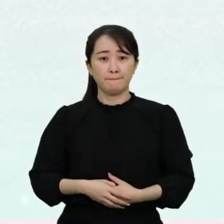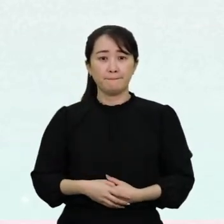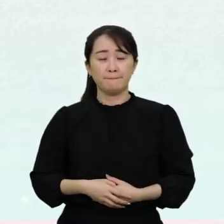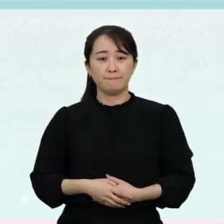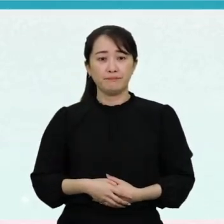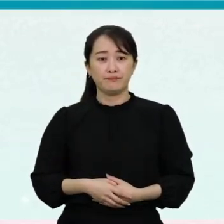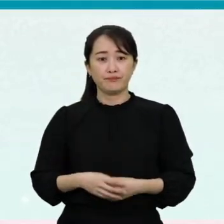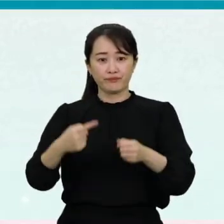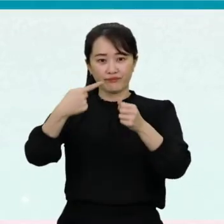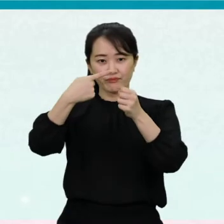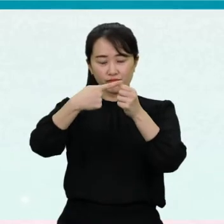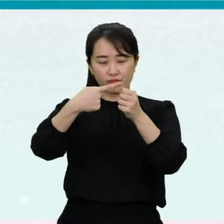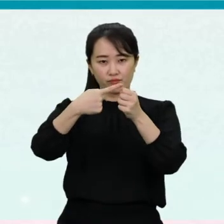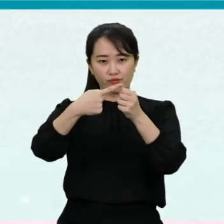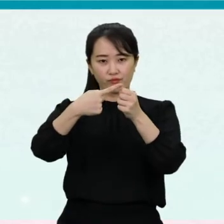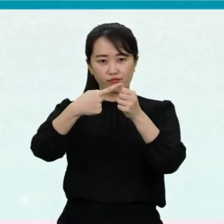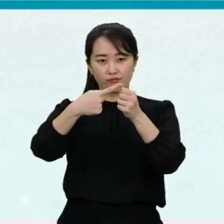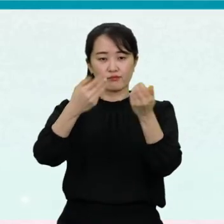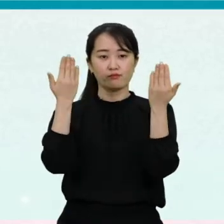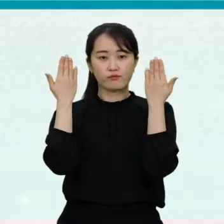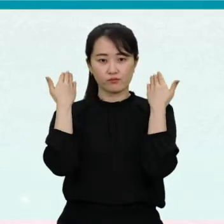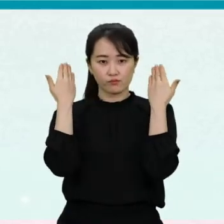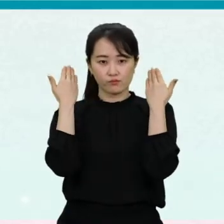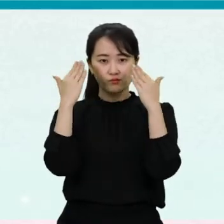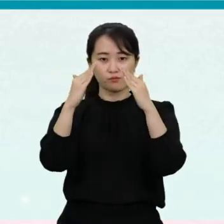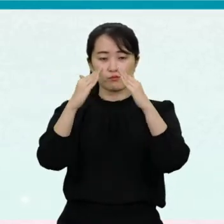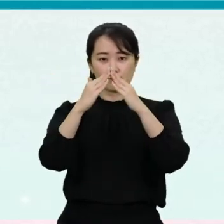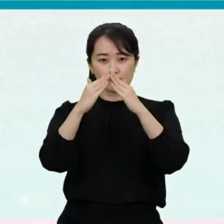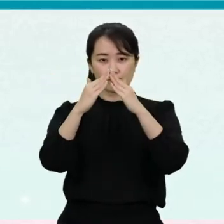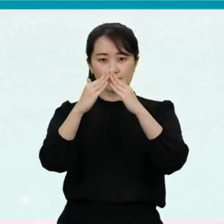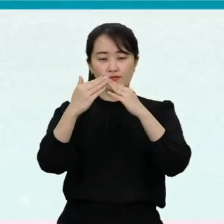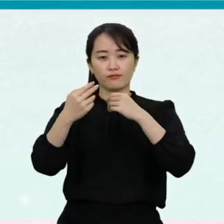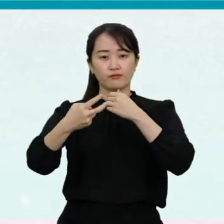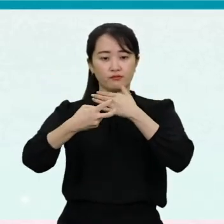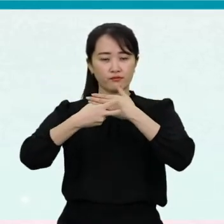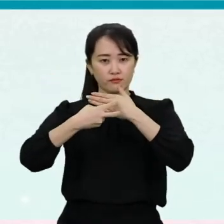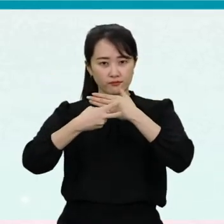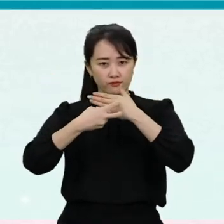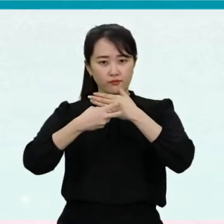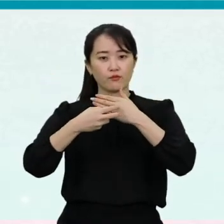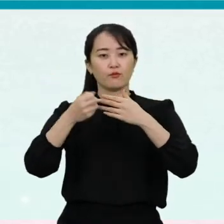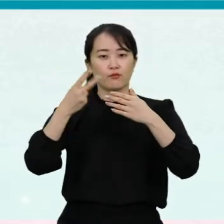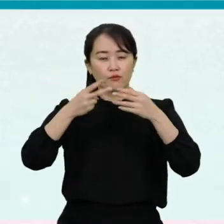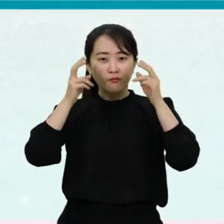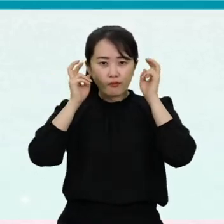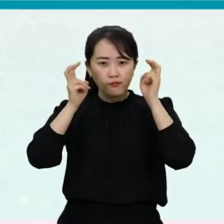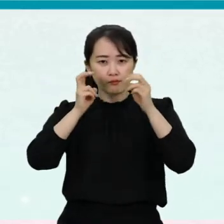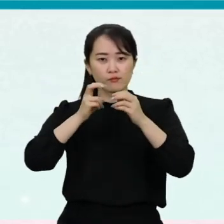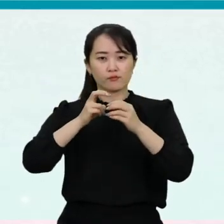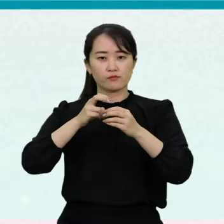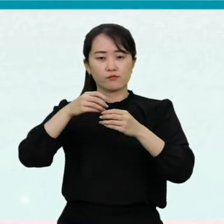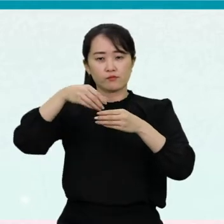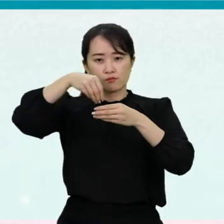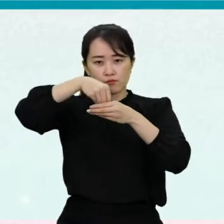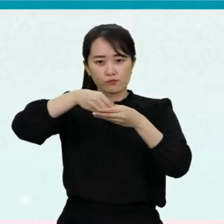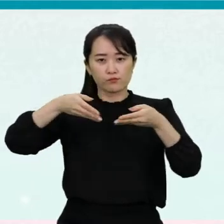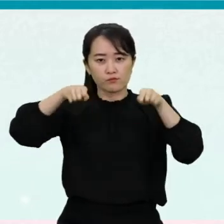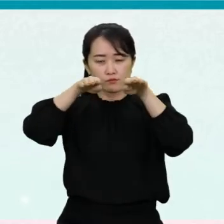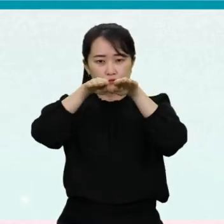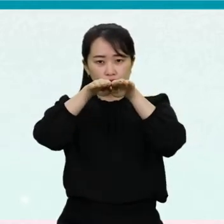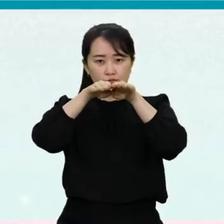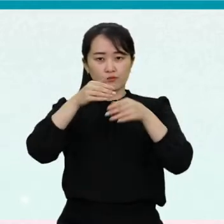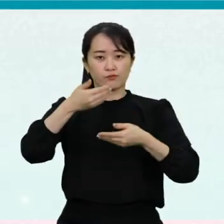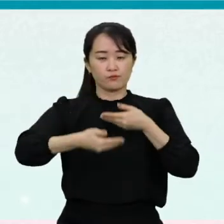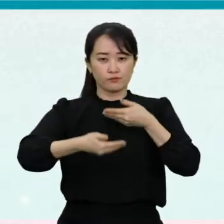1번 학교, 주거, 의료시설과 근무지를 포함한 건물, 도로,